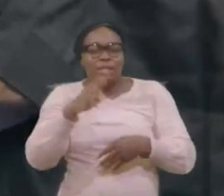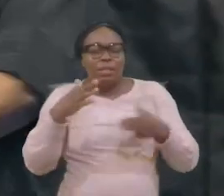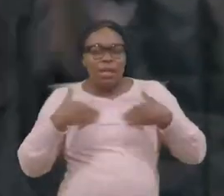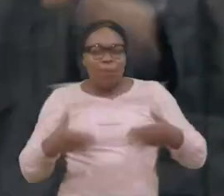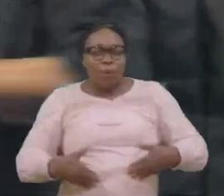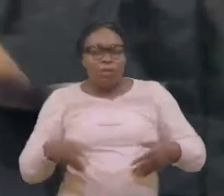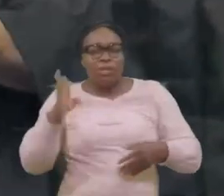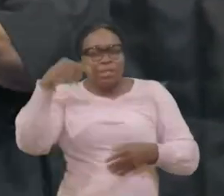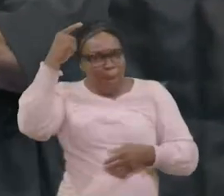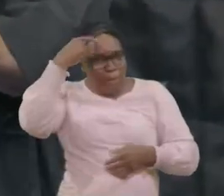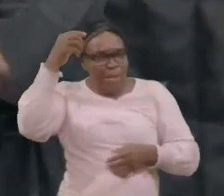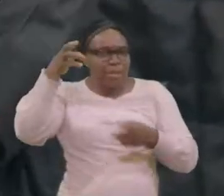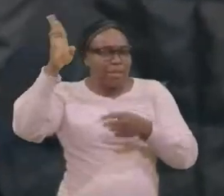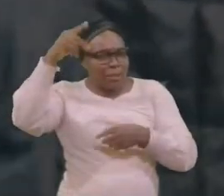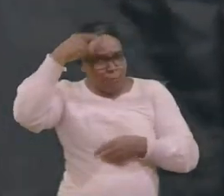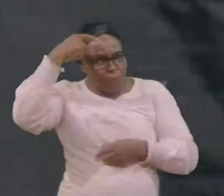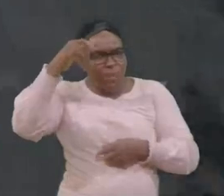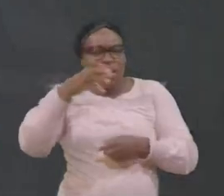pensée le cerveau